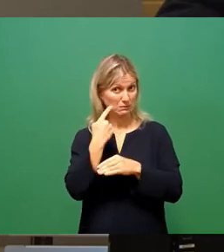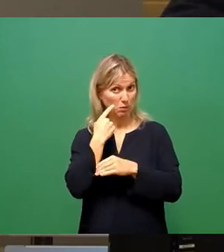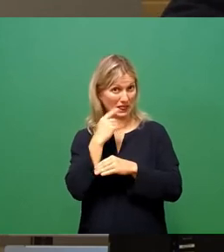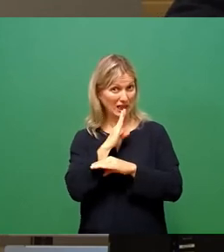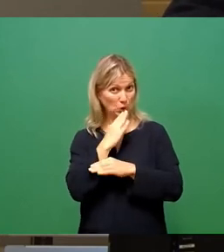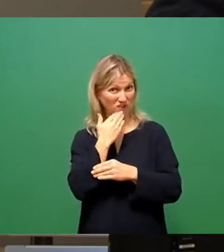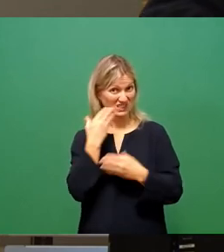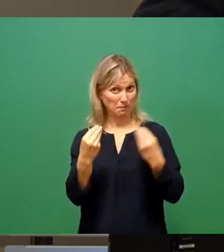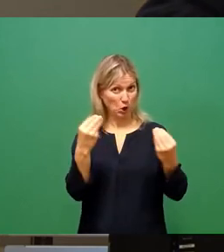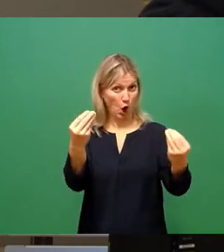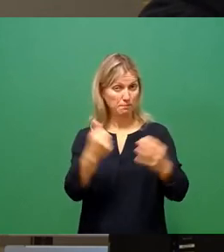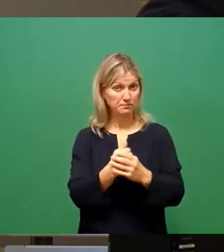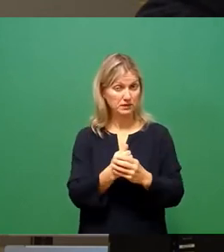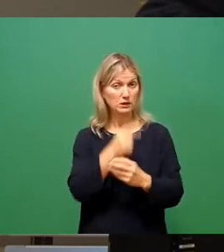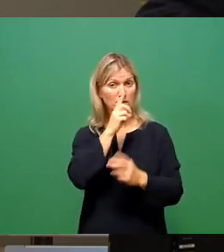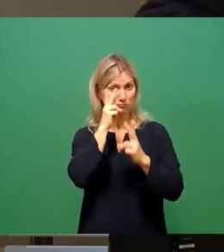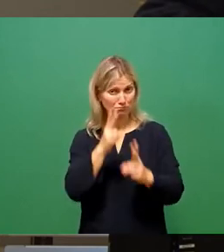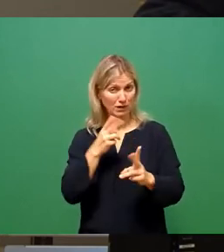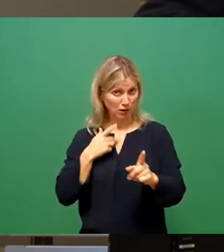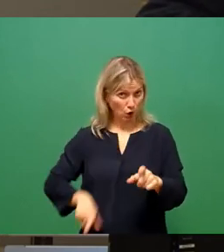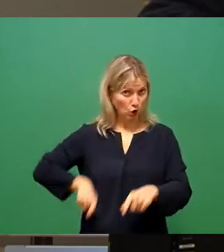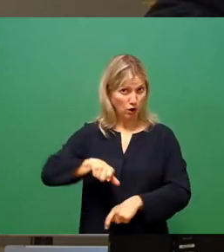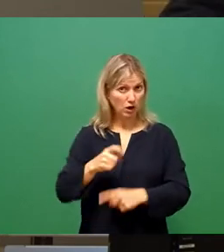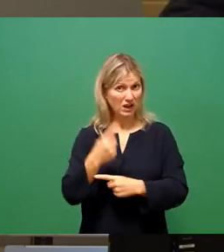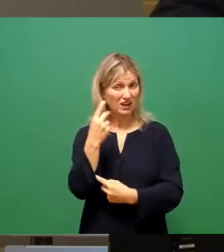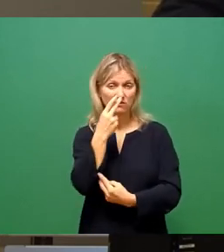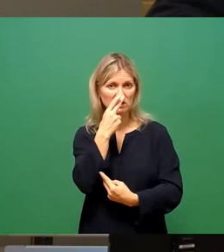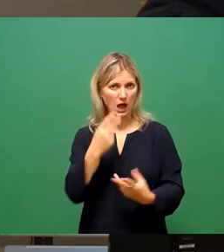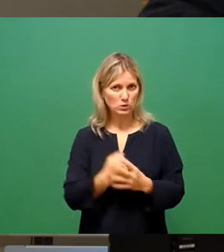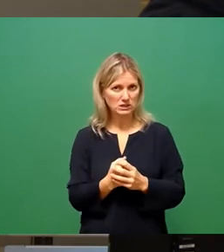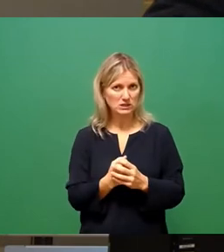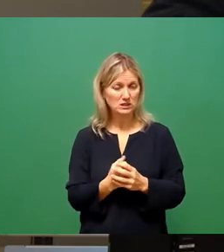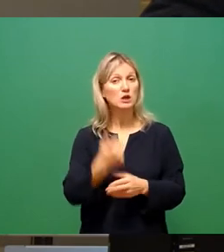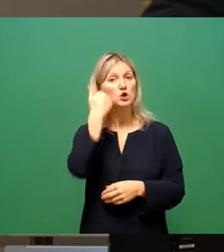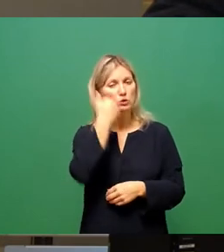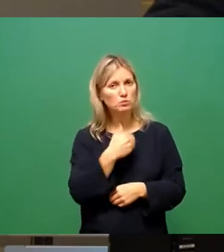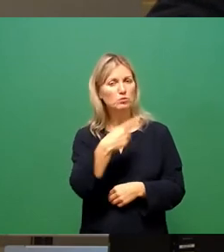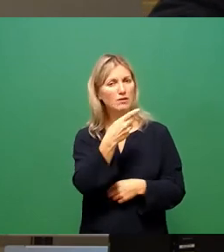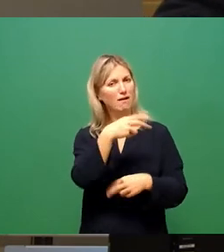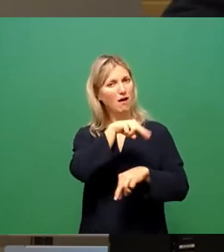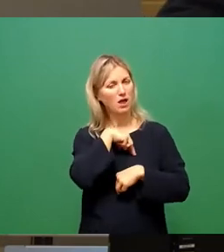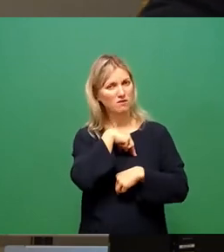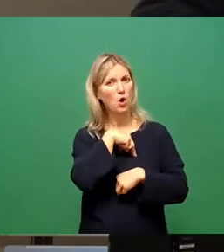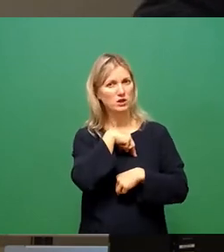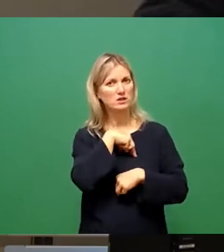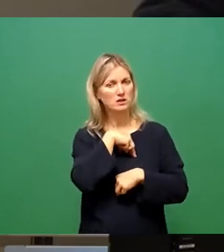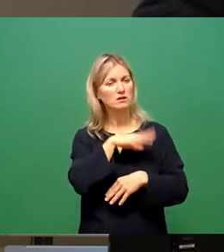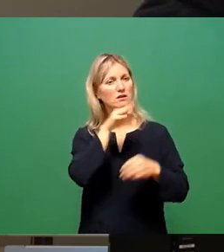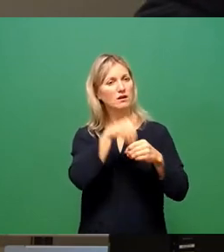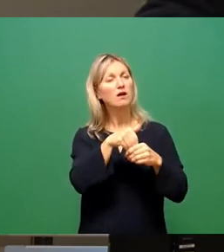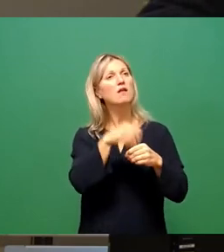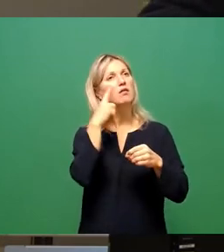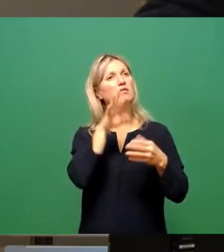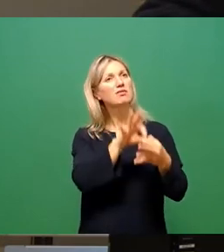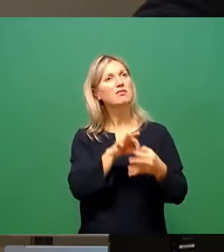mit welchen Kosten ist das verbunden? Bitte schlüsseln Sie die Antwort in einer Größenordnung auf, in der man einen Rückschluss auf die